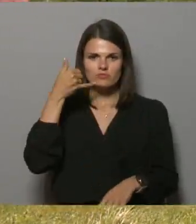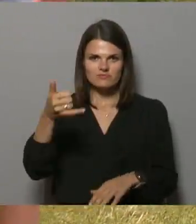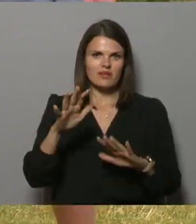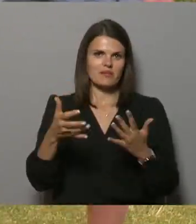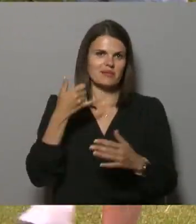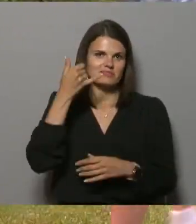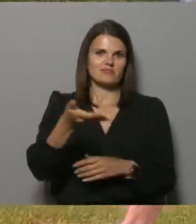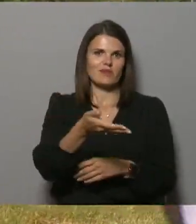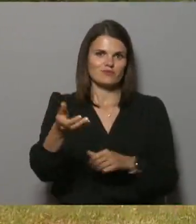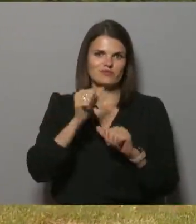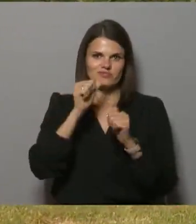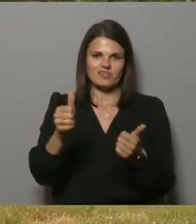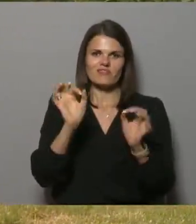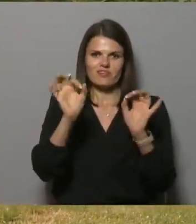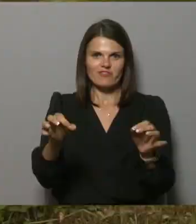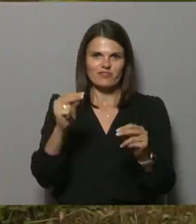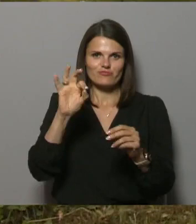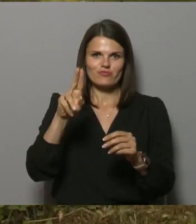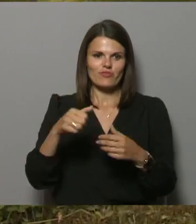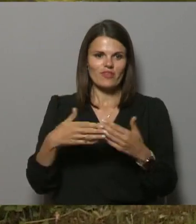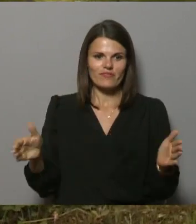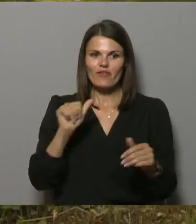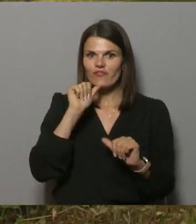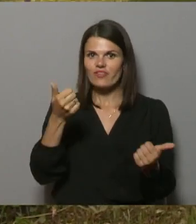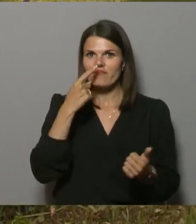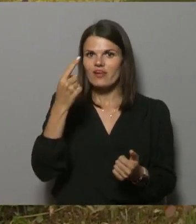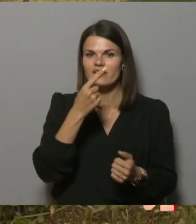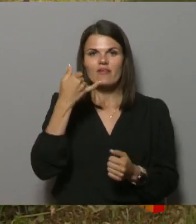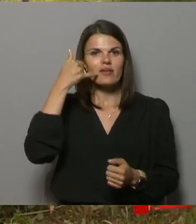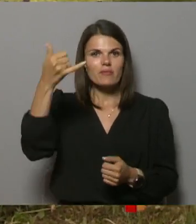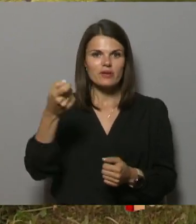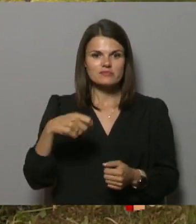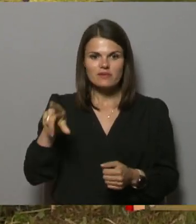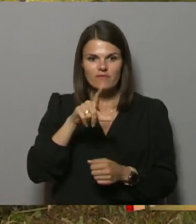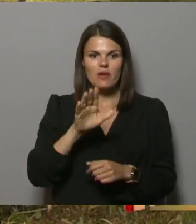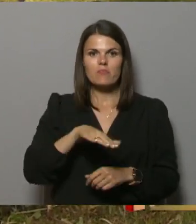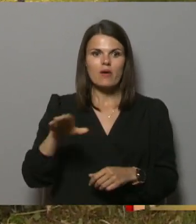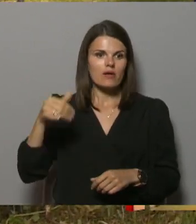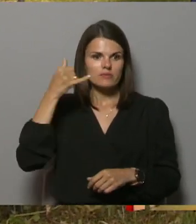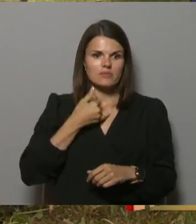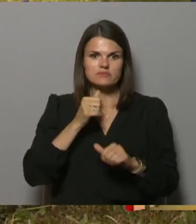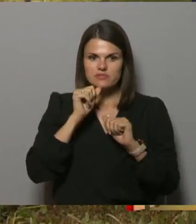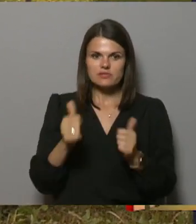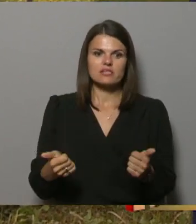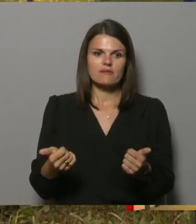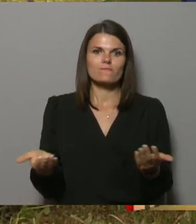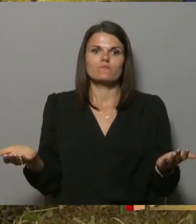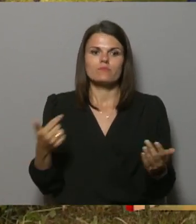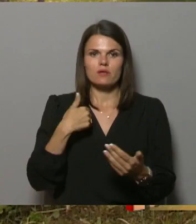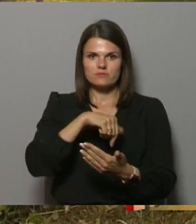sazvanīt jūs nevarēja. Nevar nevienam arī piezvanīt vairāk. Nebērni var piezvanīt un